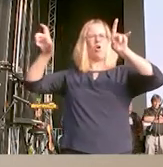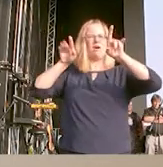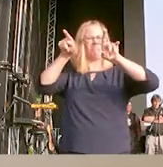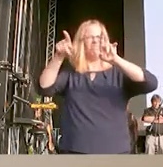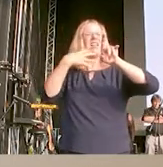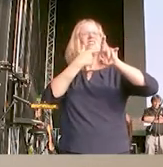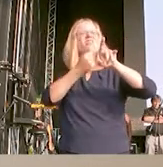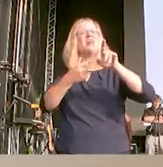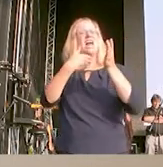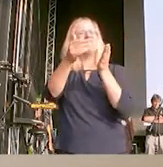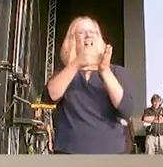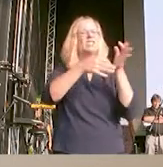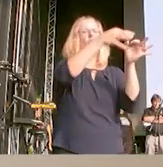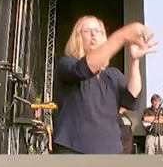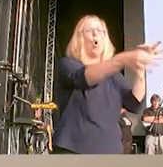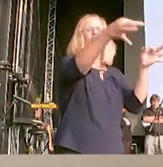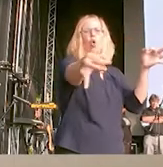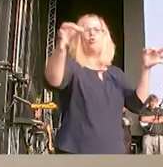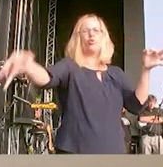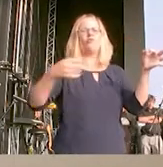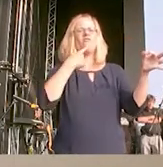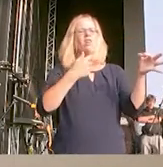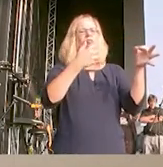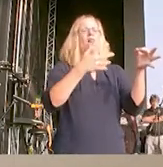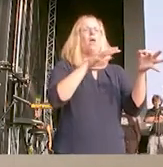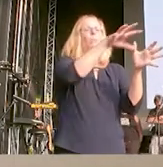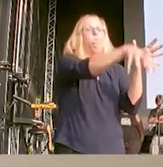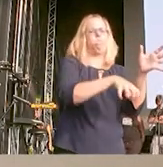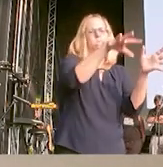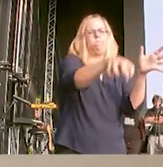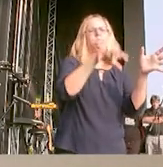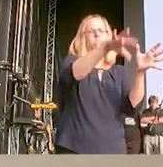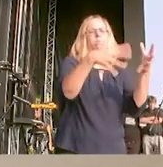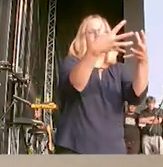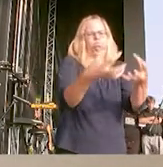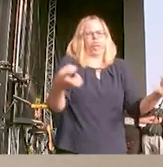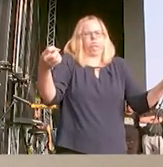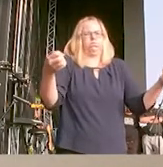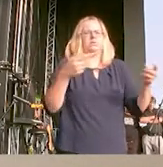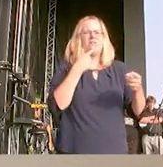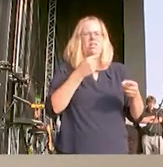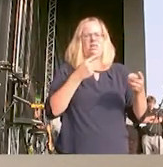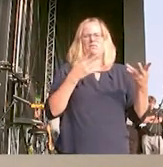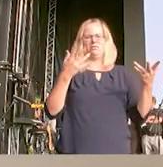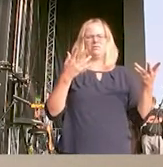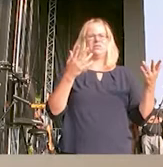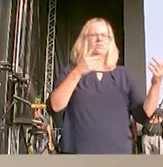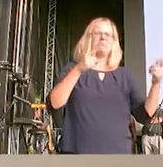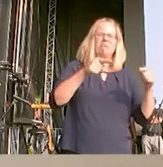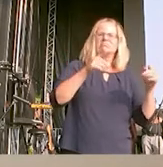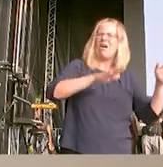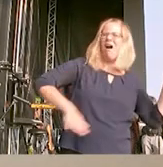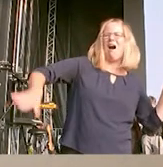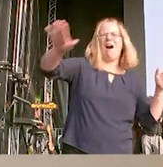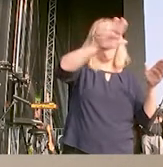Dörfer abzubackern. In allen deutschen Kohlerevieren, im Rheinland, im